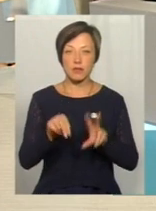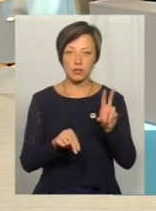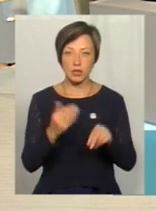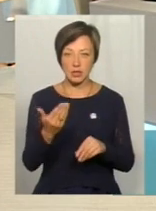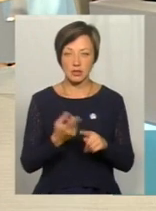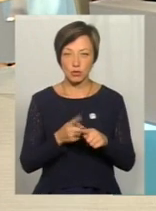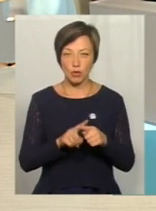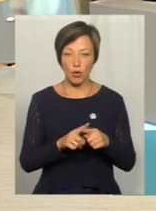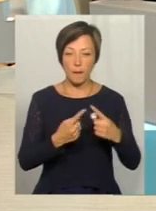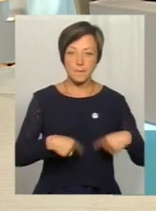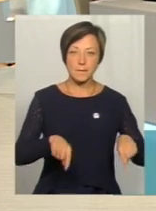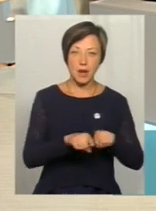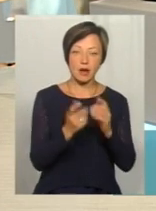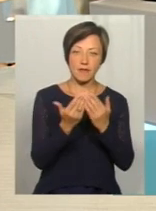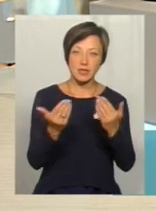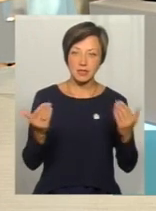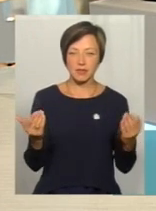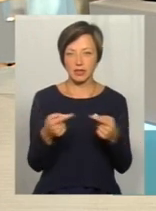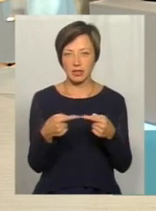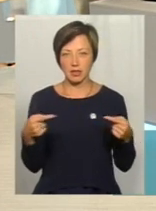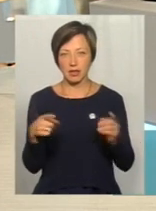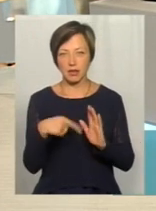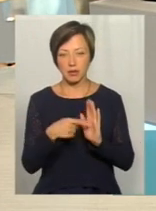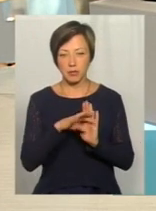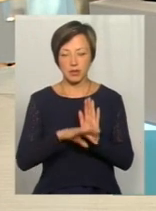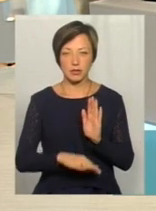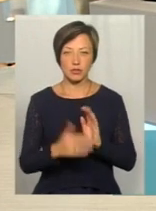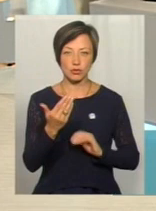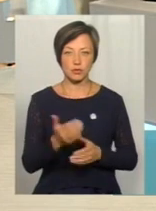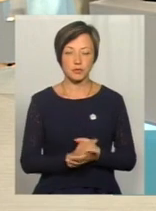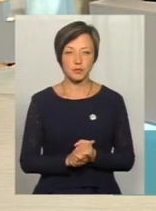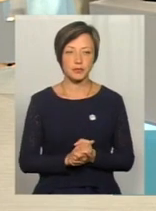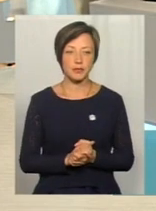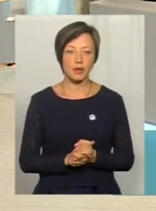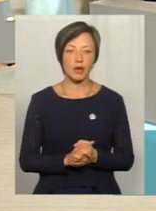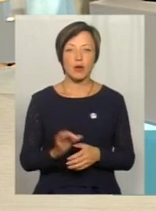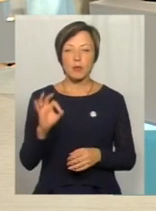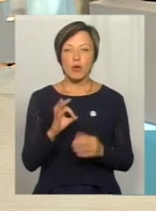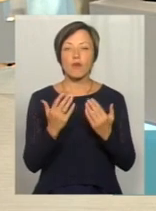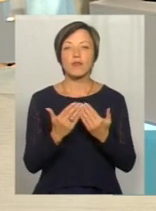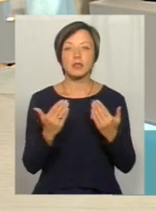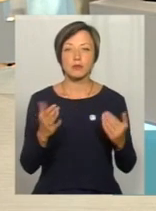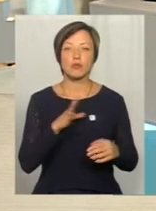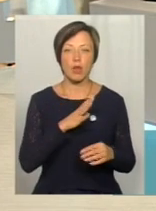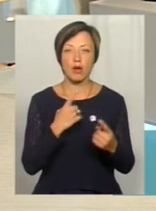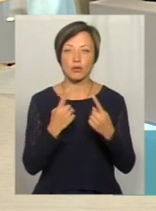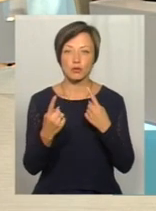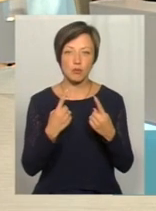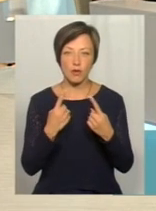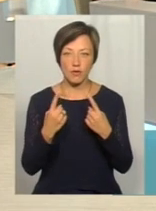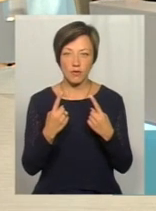парку, і виставок, і так далі, з цього переліченого пані Оксаною? Стосовно виставок, була розмова